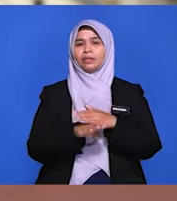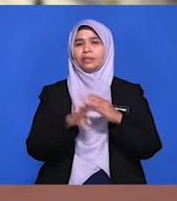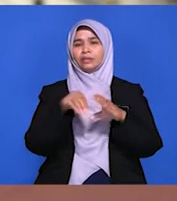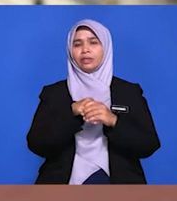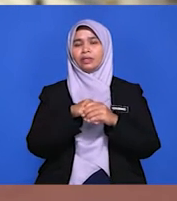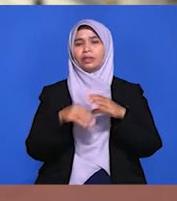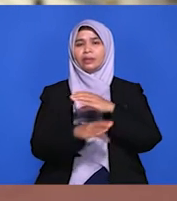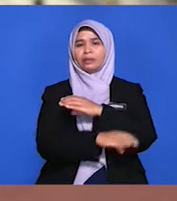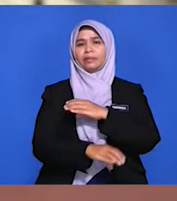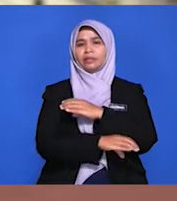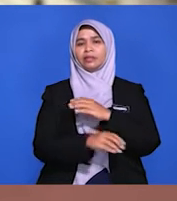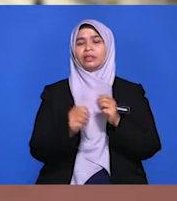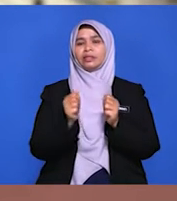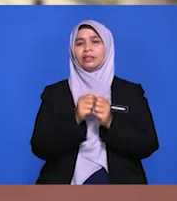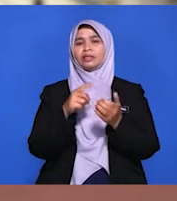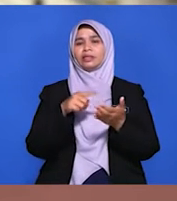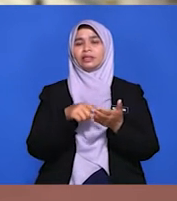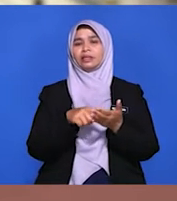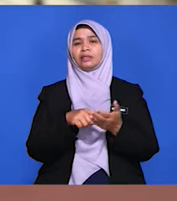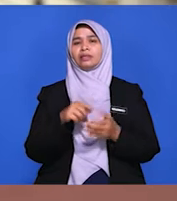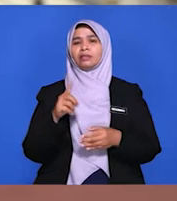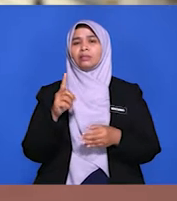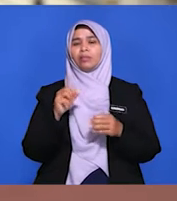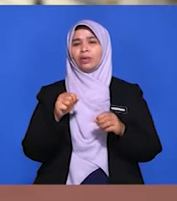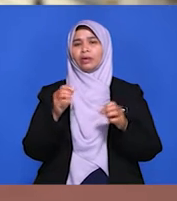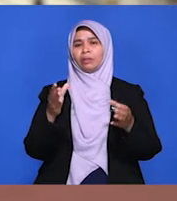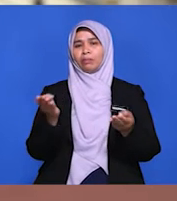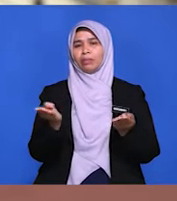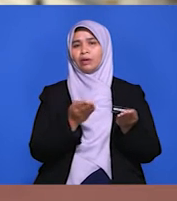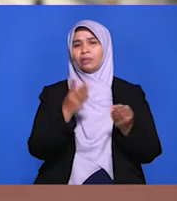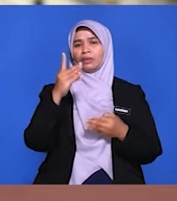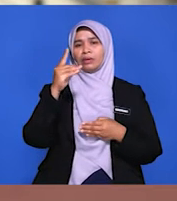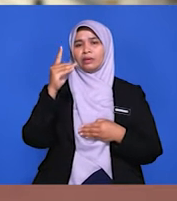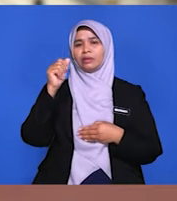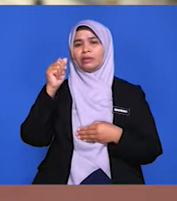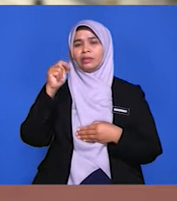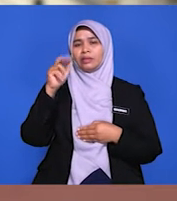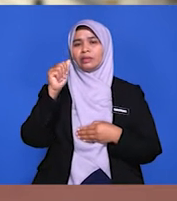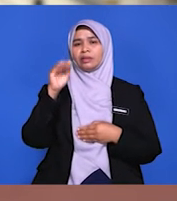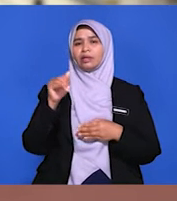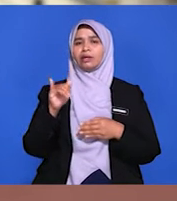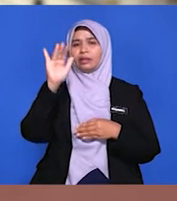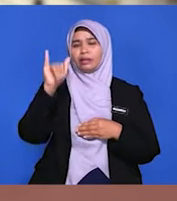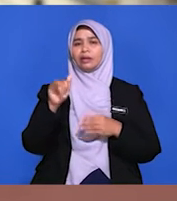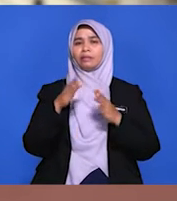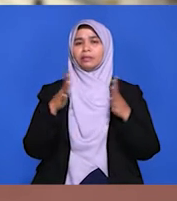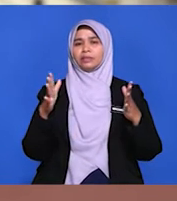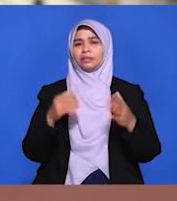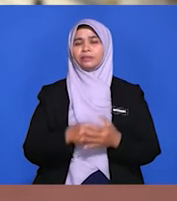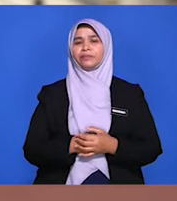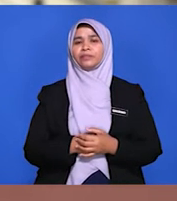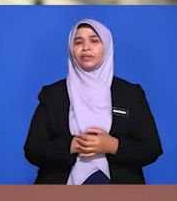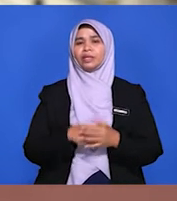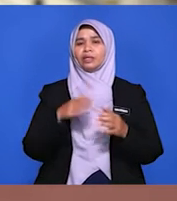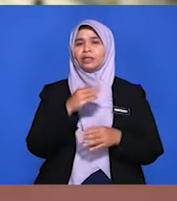ke dalam negara kita. Dengan ini, pelaburan asing membawa dana yang besar. Impaknya ialah banyak peluang pekerjaan